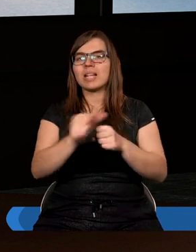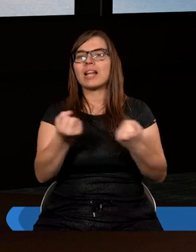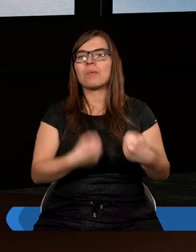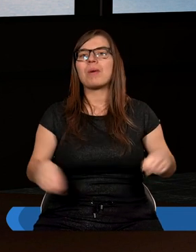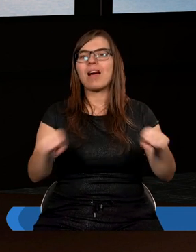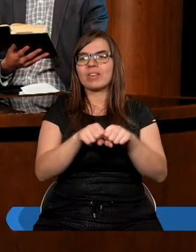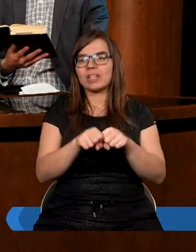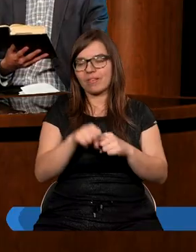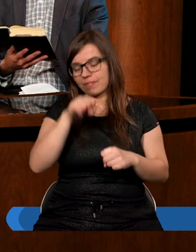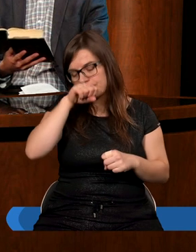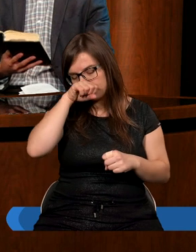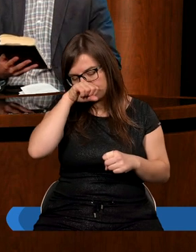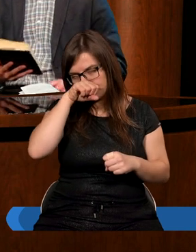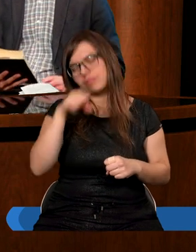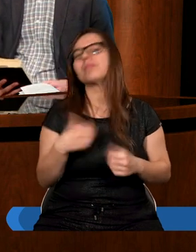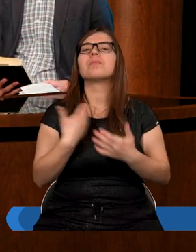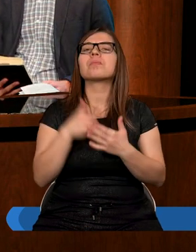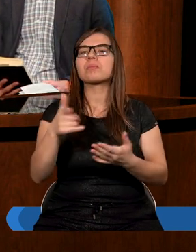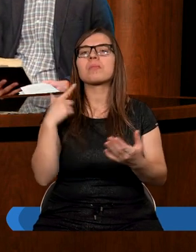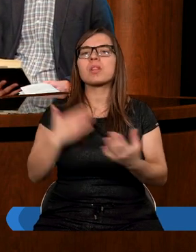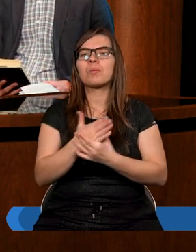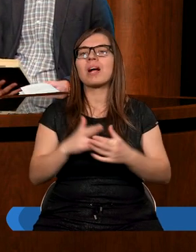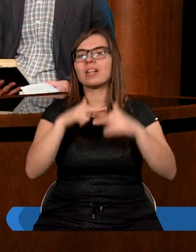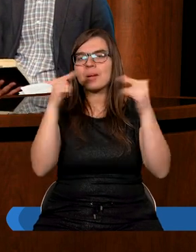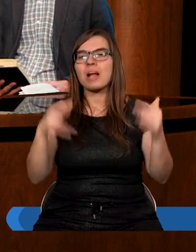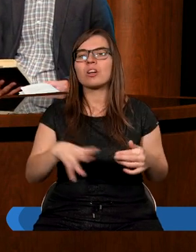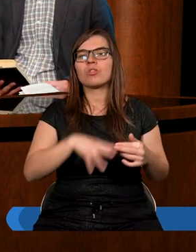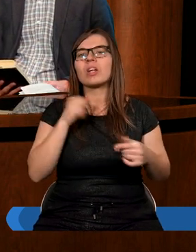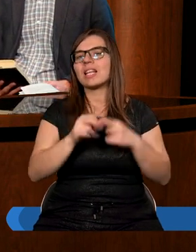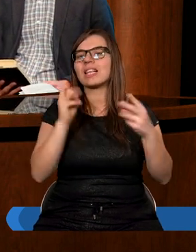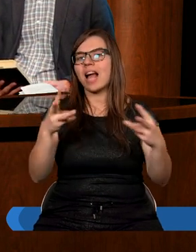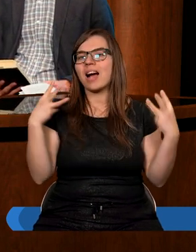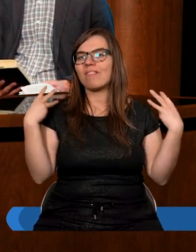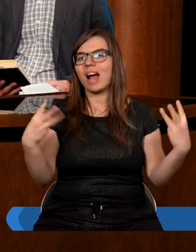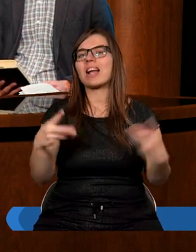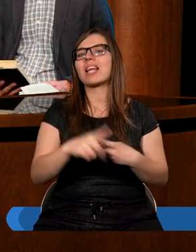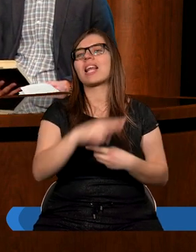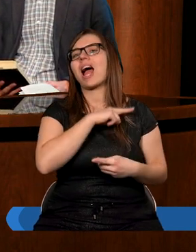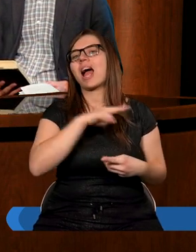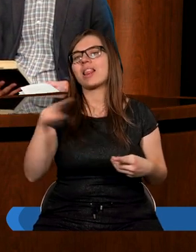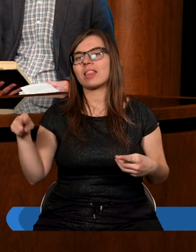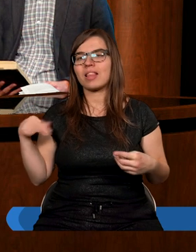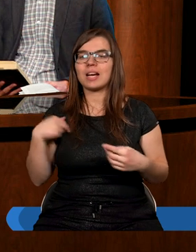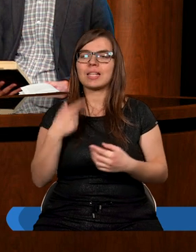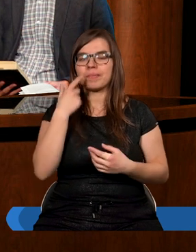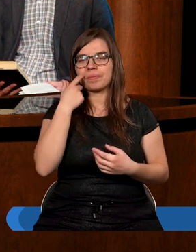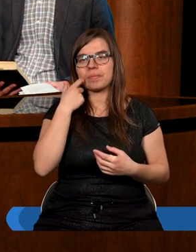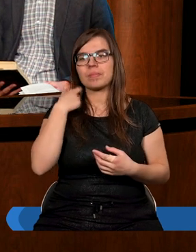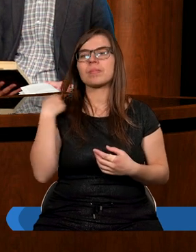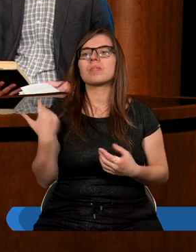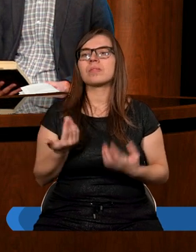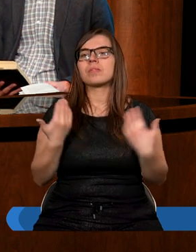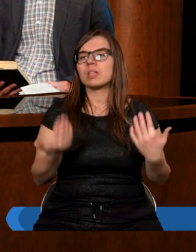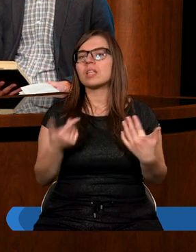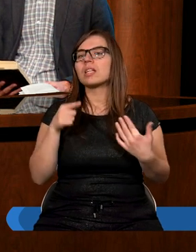sprawiedliwy. Dlaczego ta służba Pana Jezusa w niebiańskiej świątyni jest tak ważna dla nas? Z tego